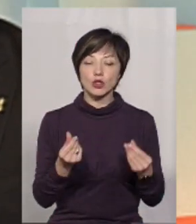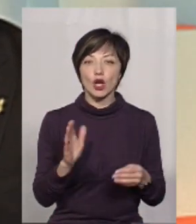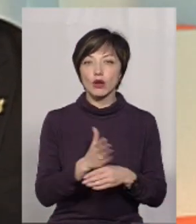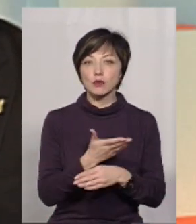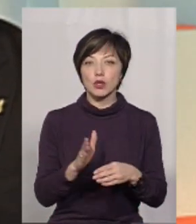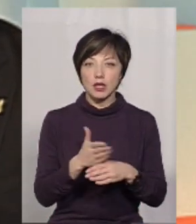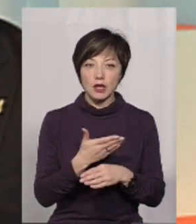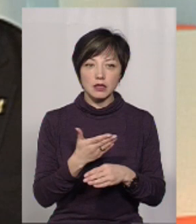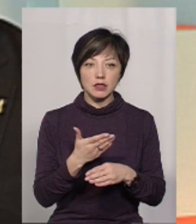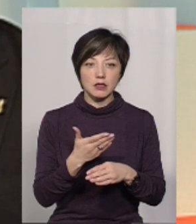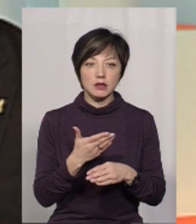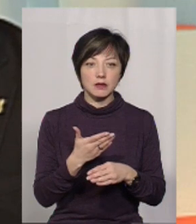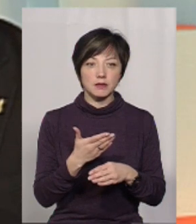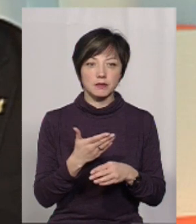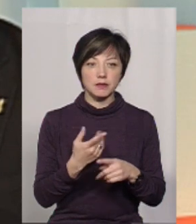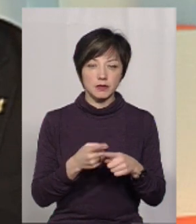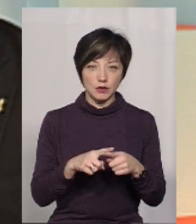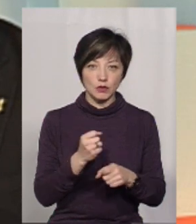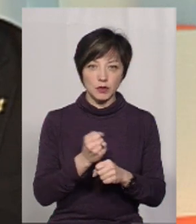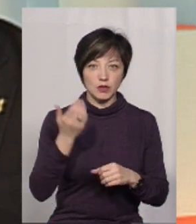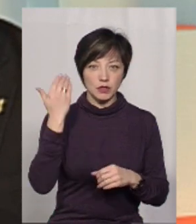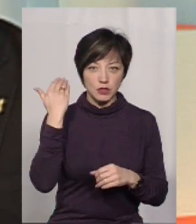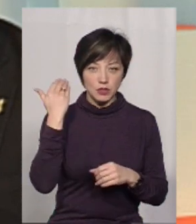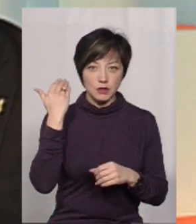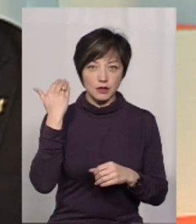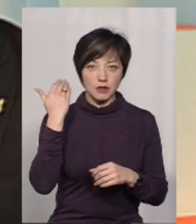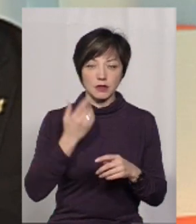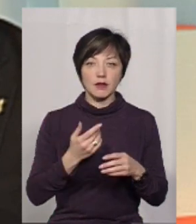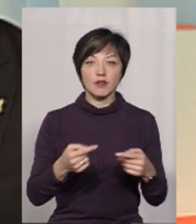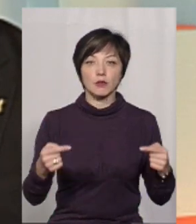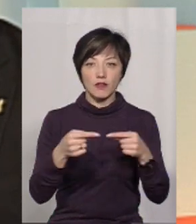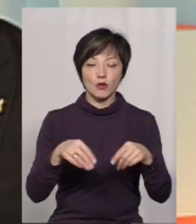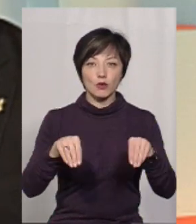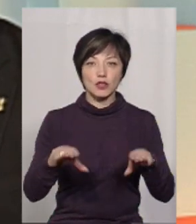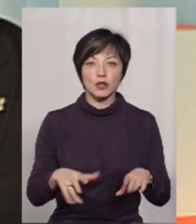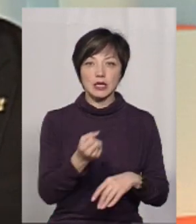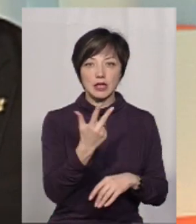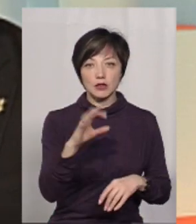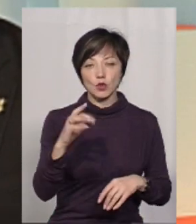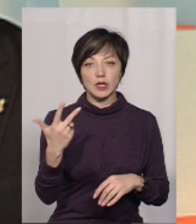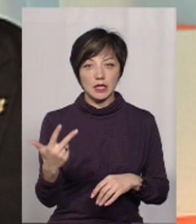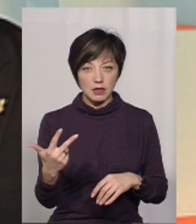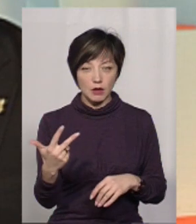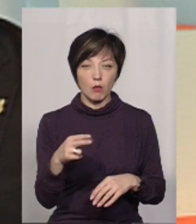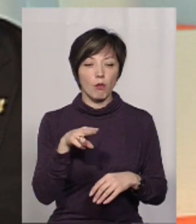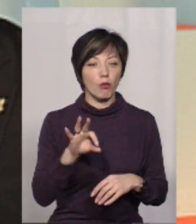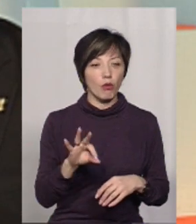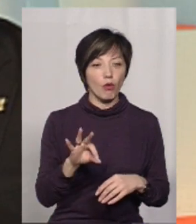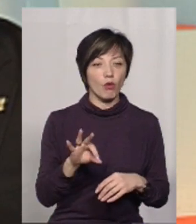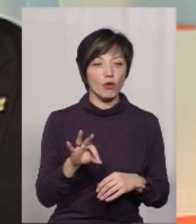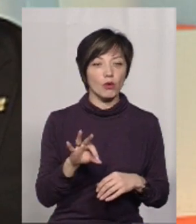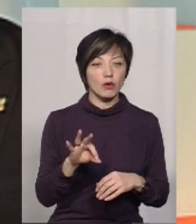розподіляти, як це і робилося рающе, це відповідно постановить 1303 по